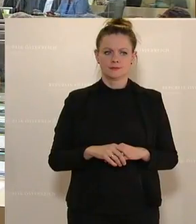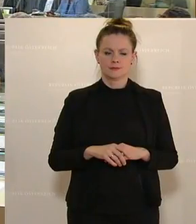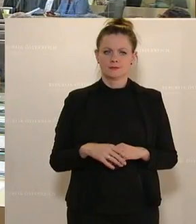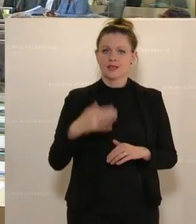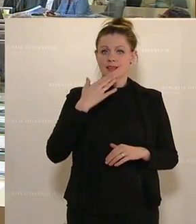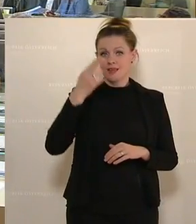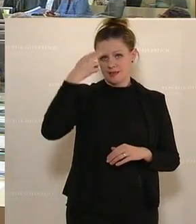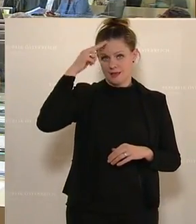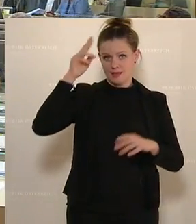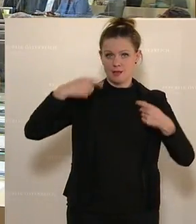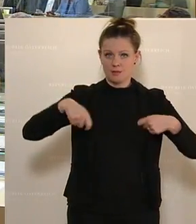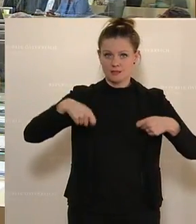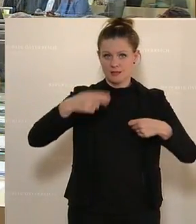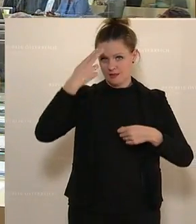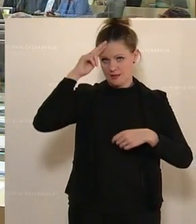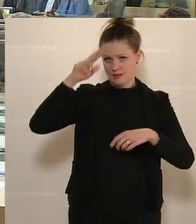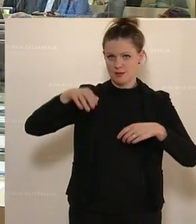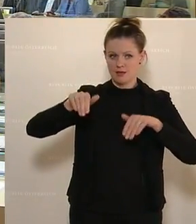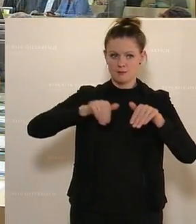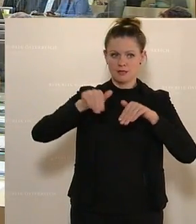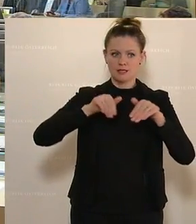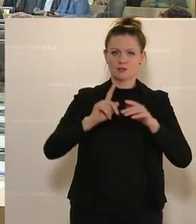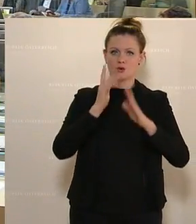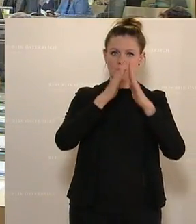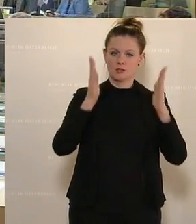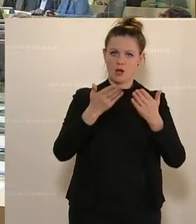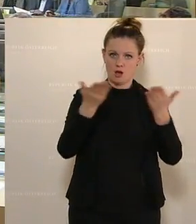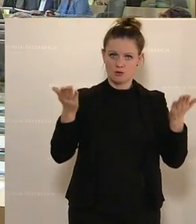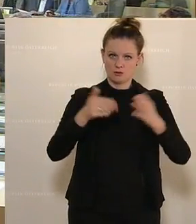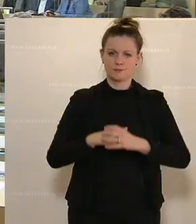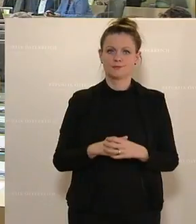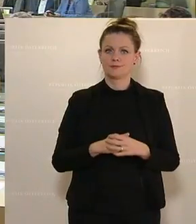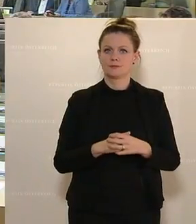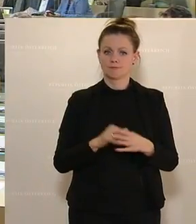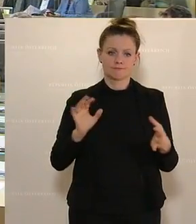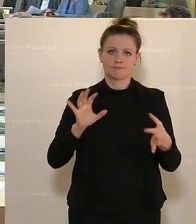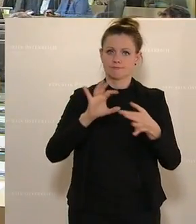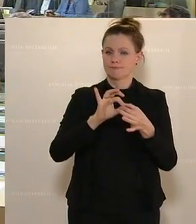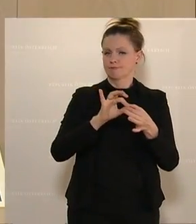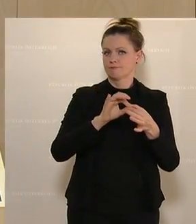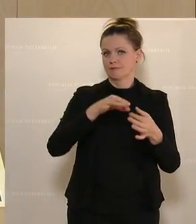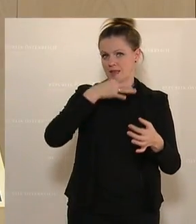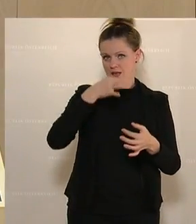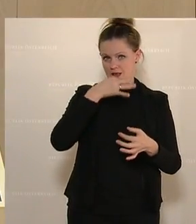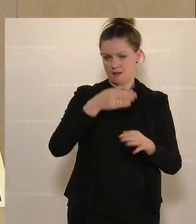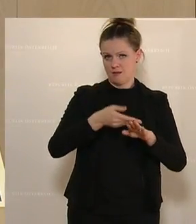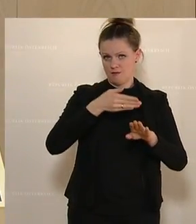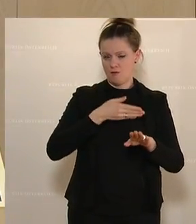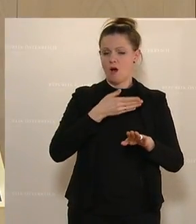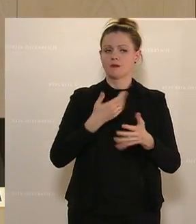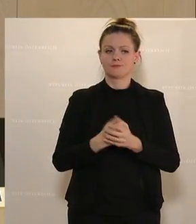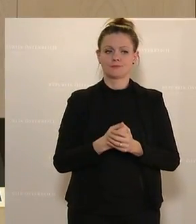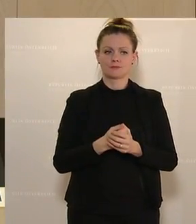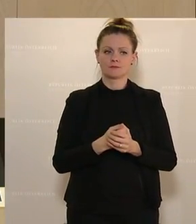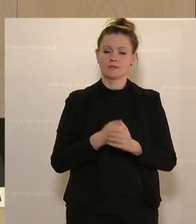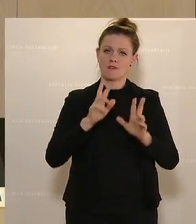Karin Doppelbauer von den NEOS spricht jetzt. Hohes Haus. Ja, ich muss sagen, ich schließe mich hier meinem Vorredner an. Ich freue mich auch wirklich sehr,